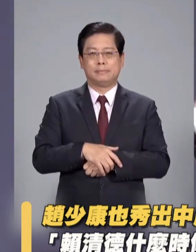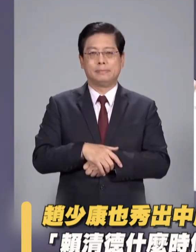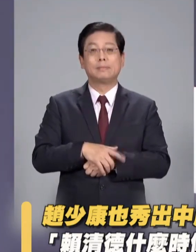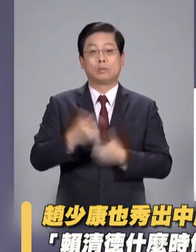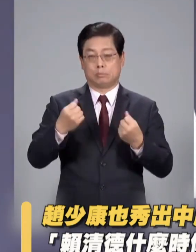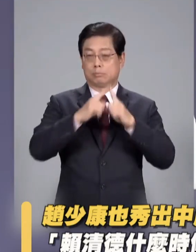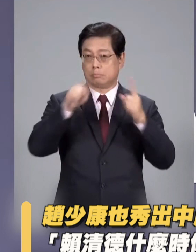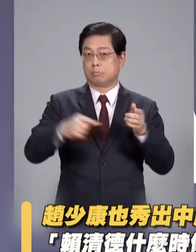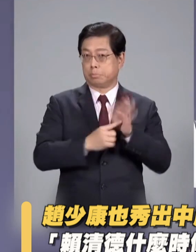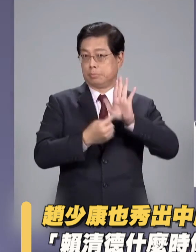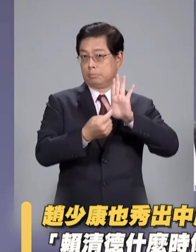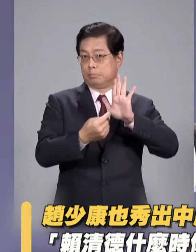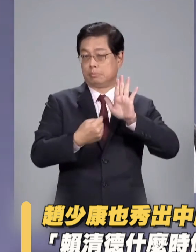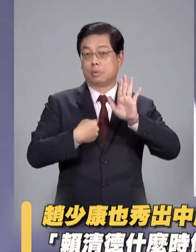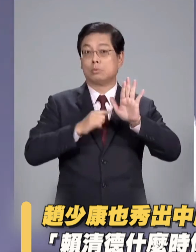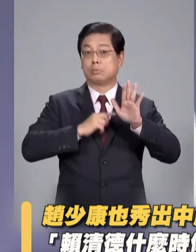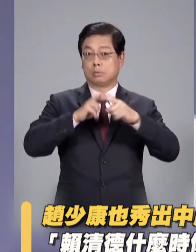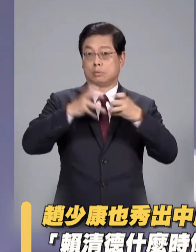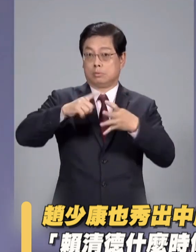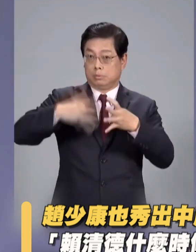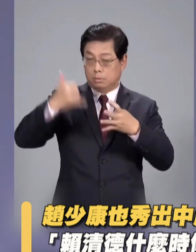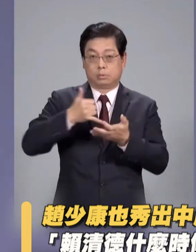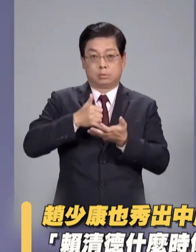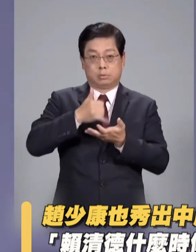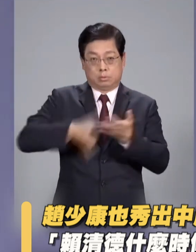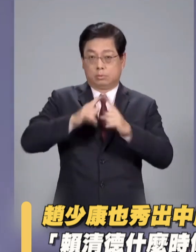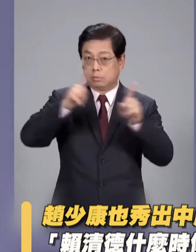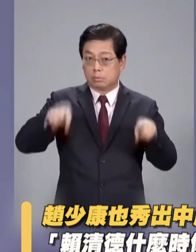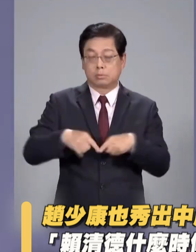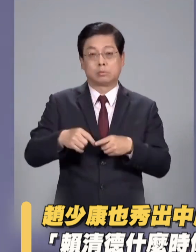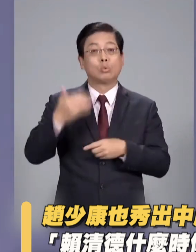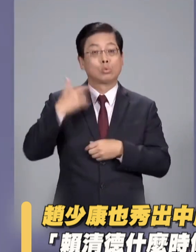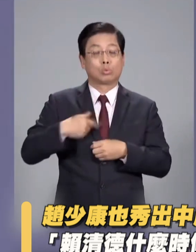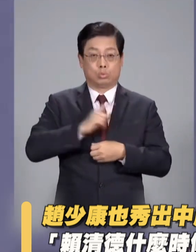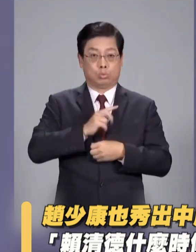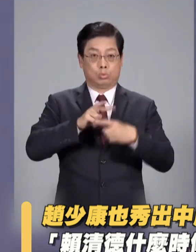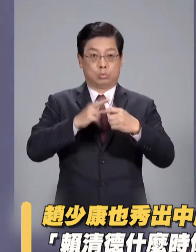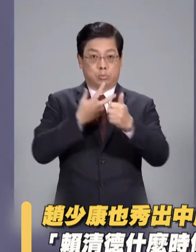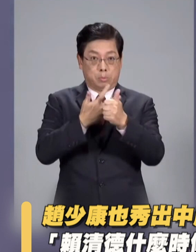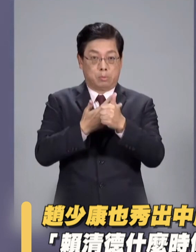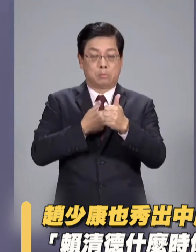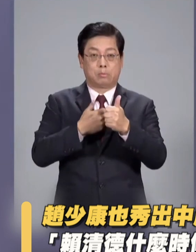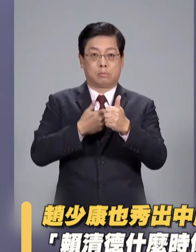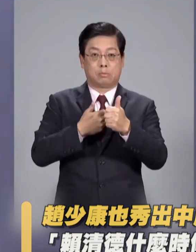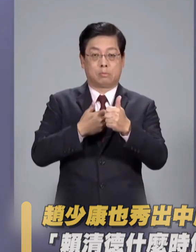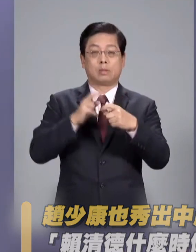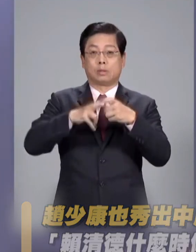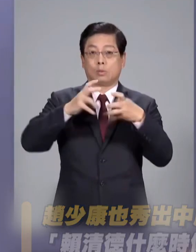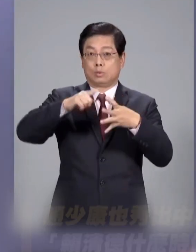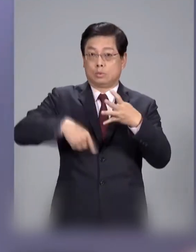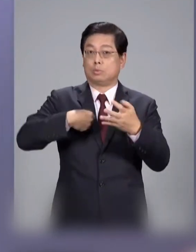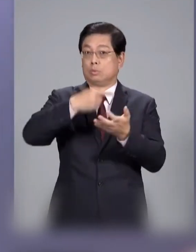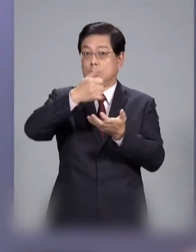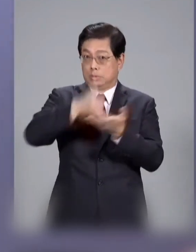秀了我的这个董事辞职书这个辞职书呢因为董事辞了后董事长就辞了